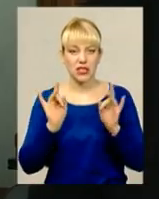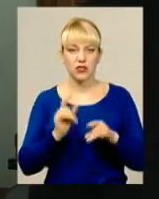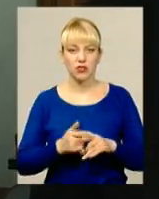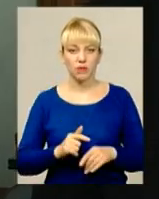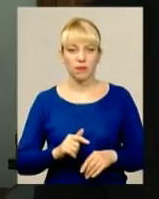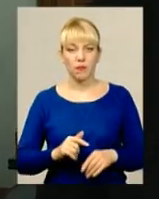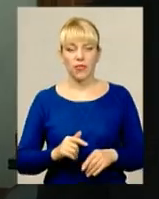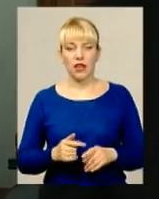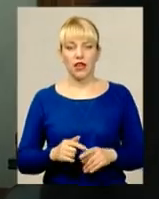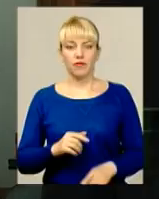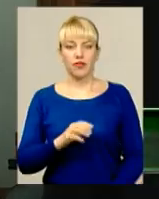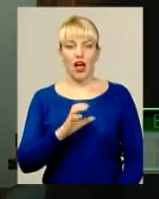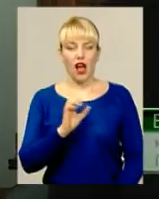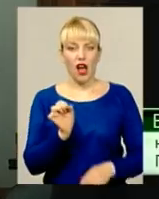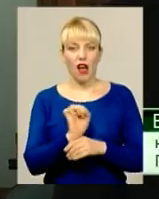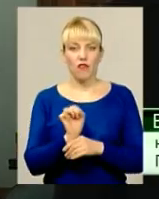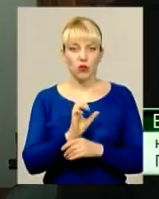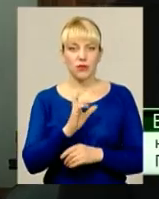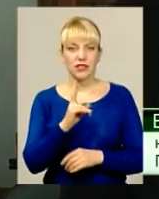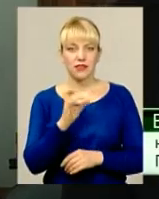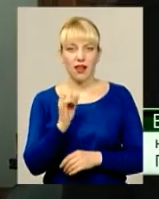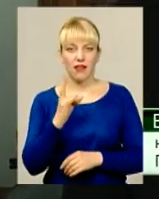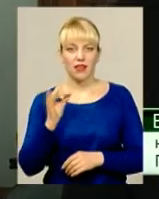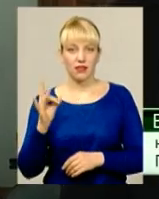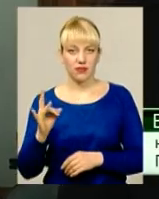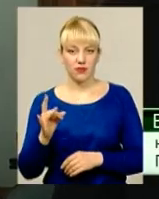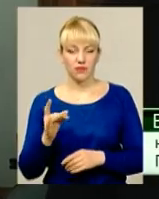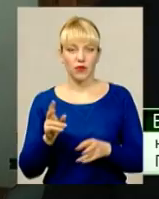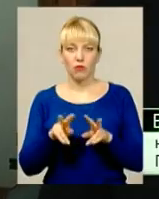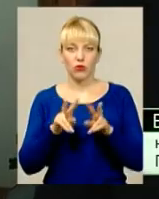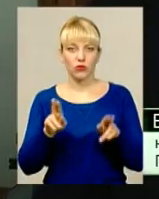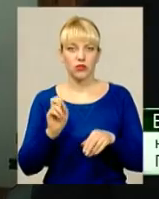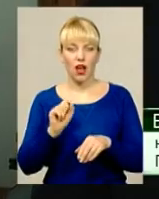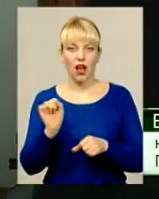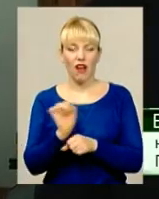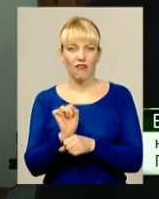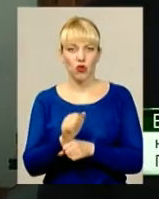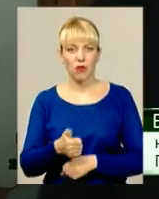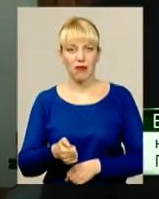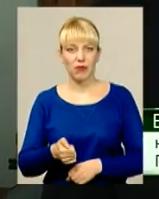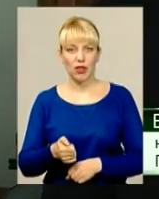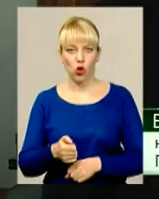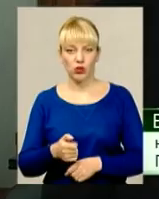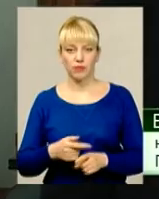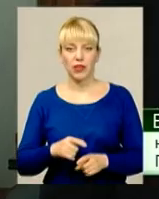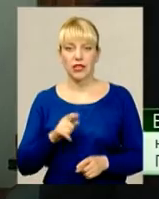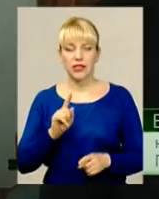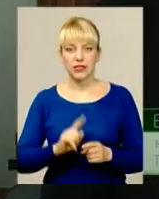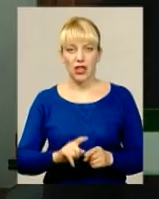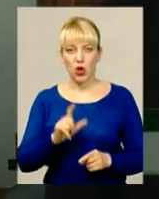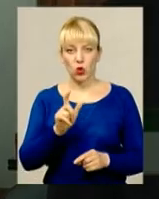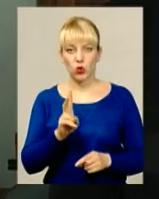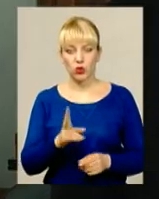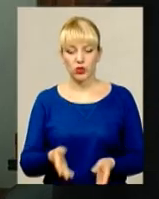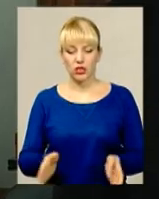сканер виглядає як звичайний брелок від сигналізації, не має таку дію. Особа, яка залишає свою